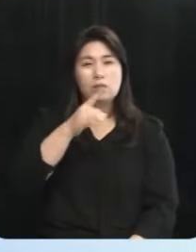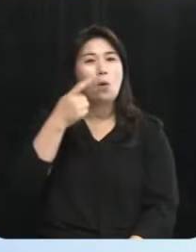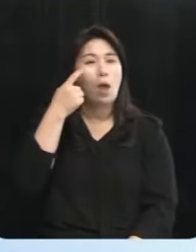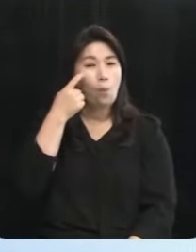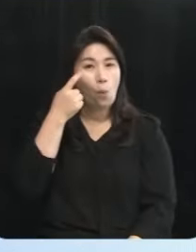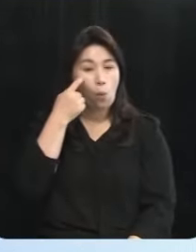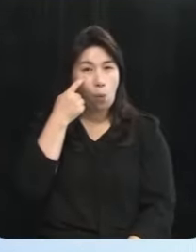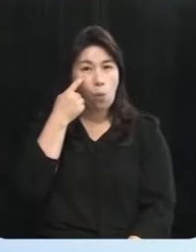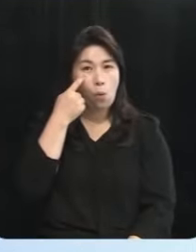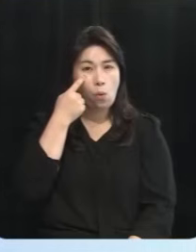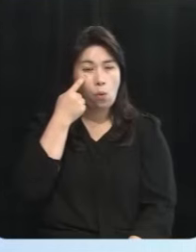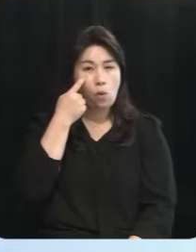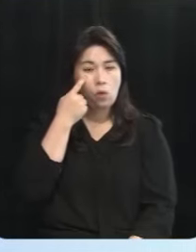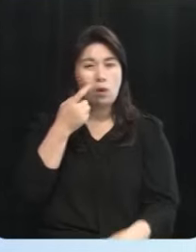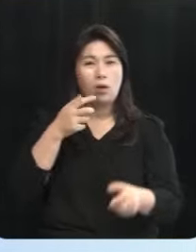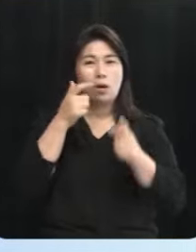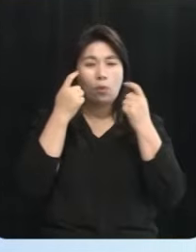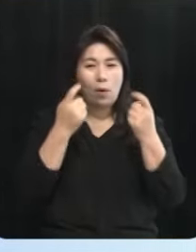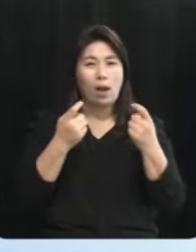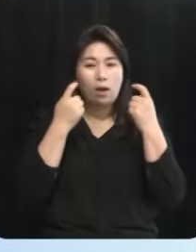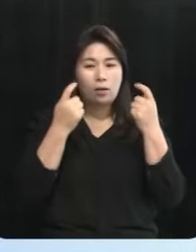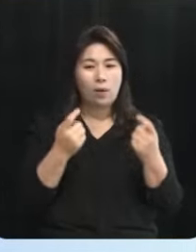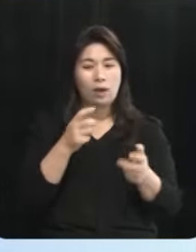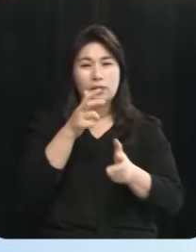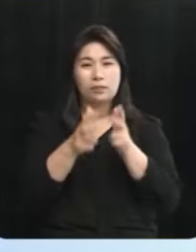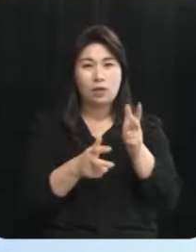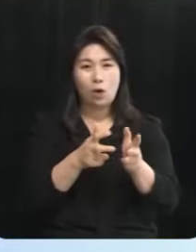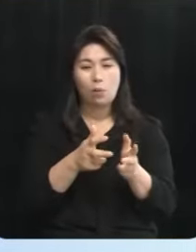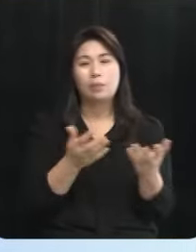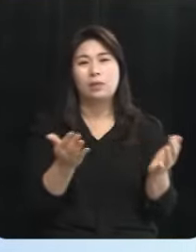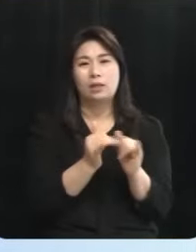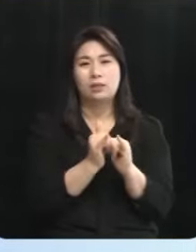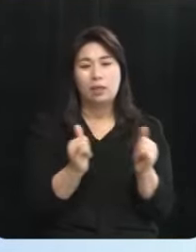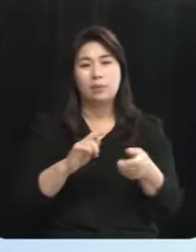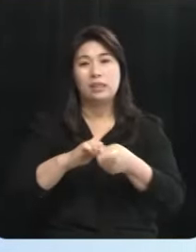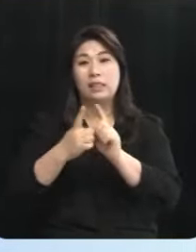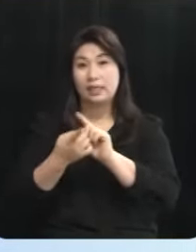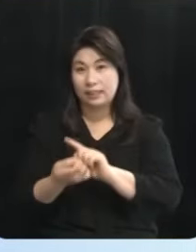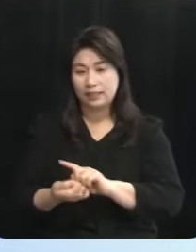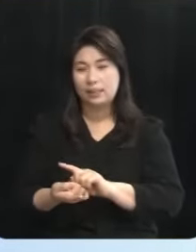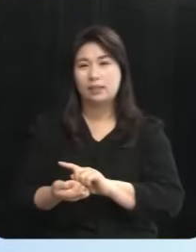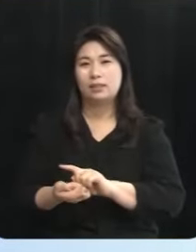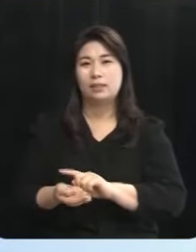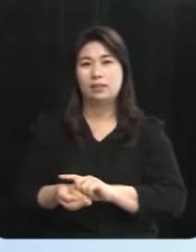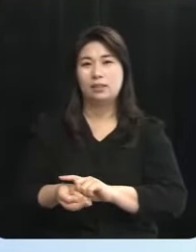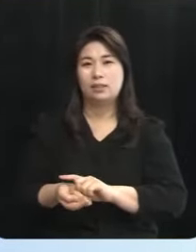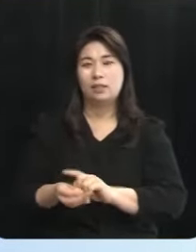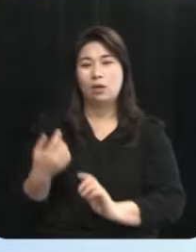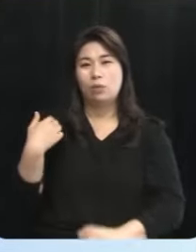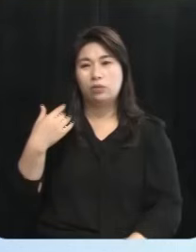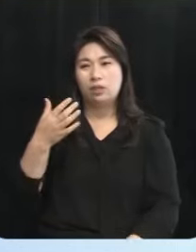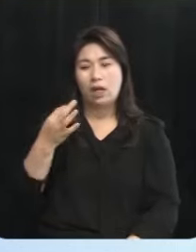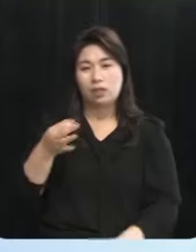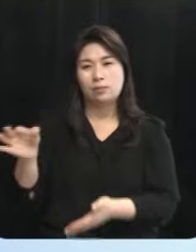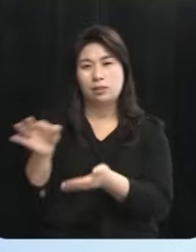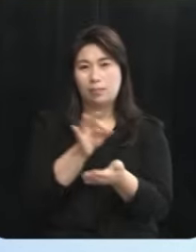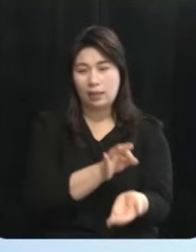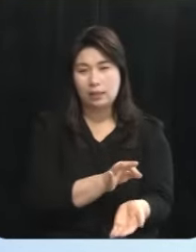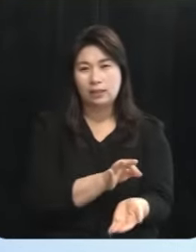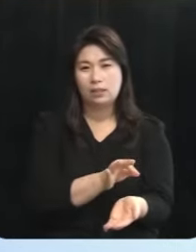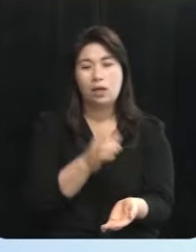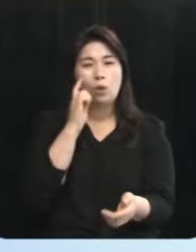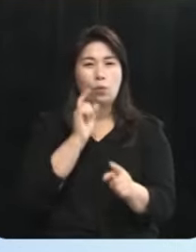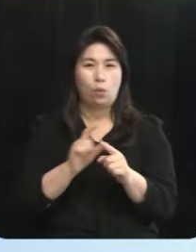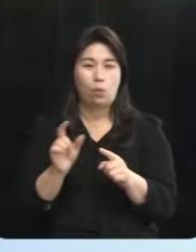관광사업에 종사하는 분들이 대신 이런 분담금을 수령하는 방안을